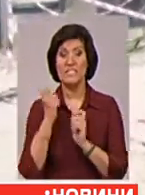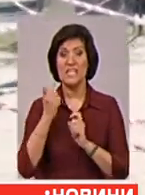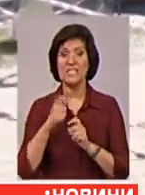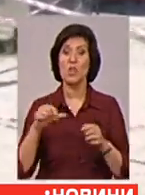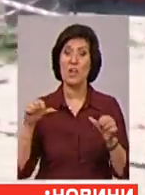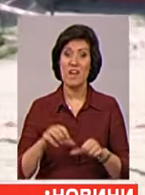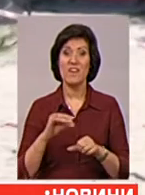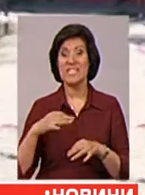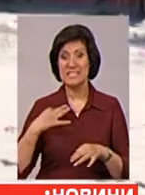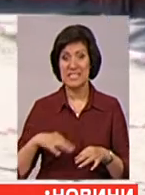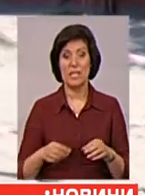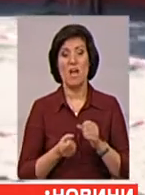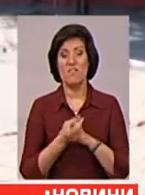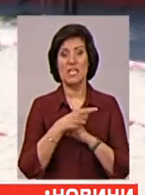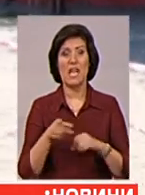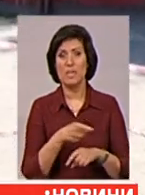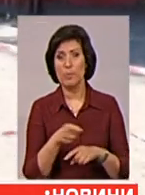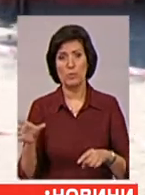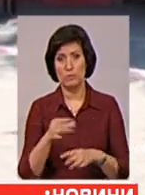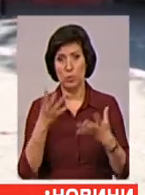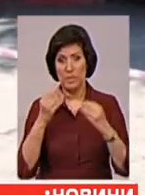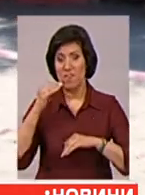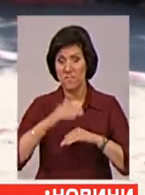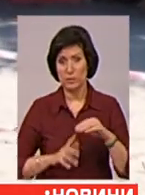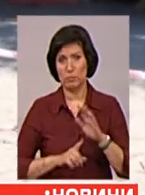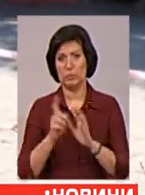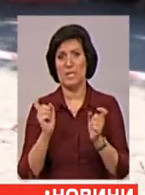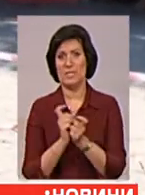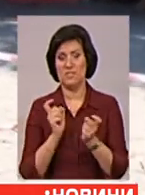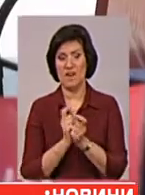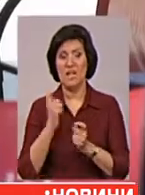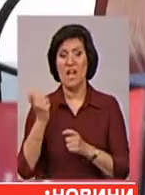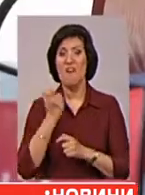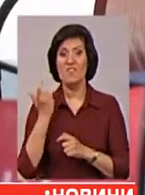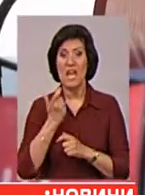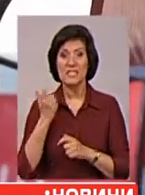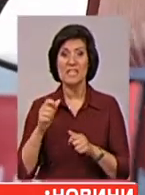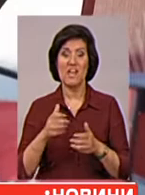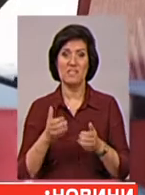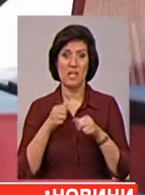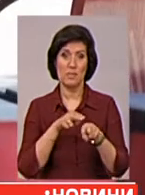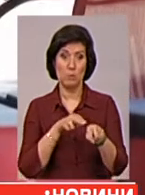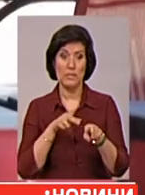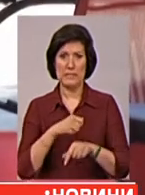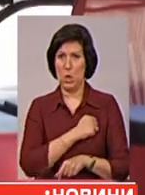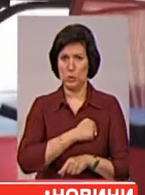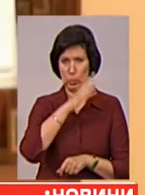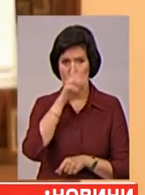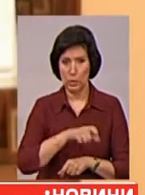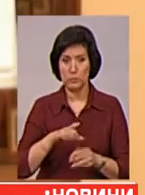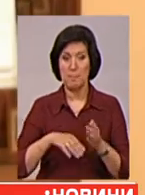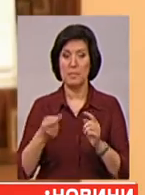та його сином виникали протягом усього дня. Ввечері знову почалася сварка, тож власник кафе дістав мисливську зброю. Це й розлютило хлопців.